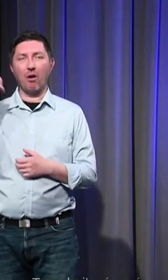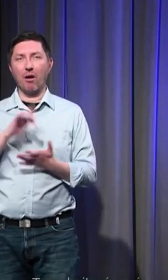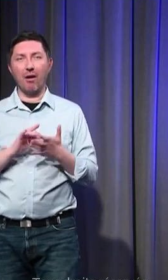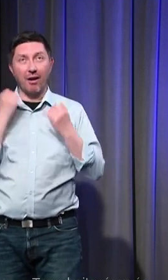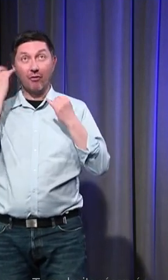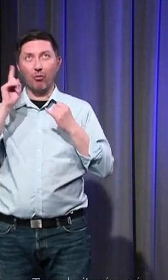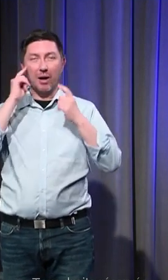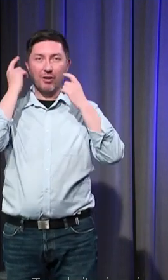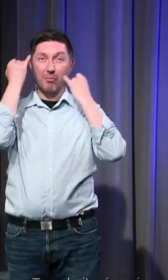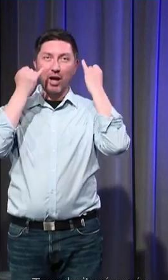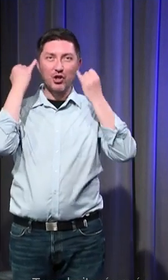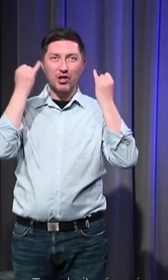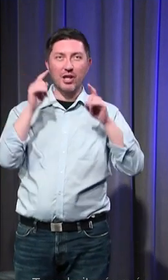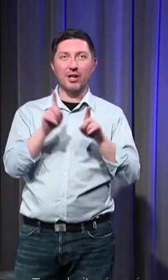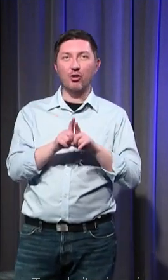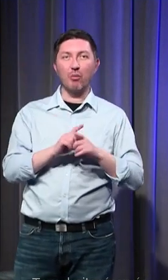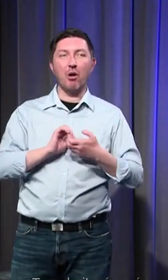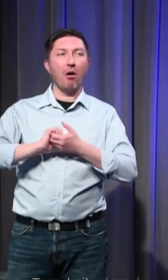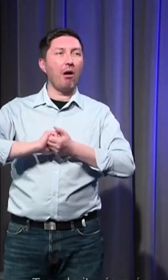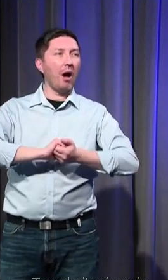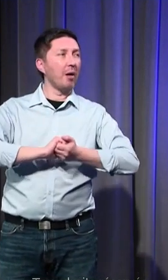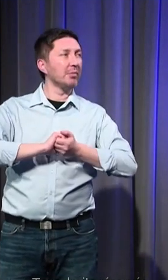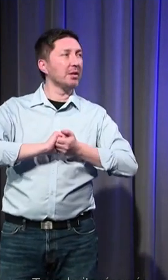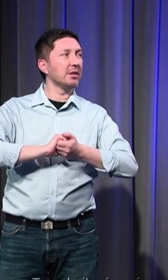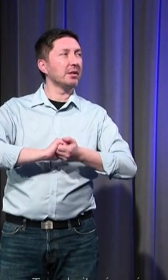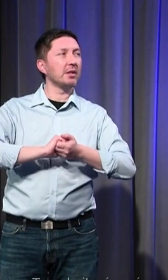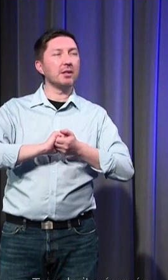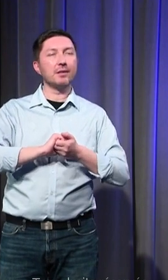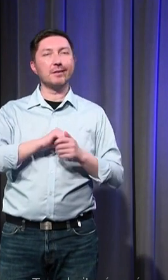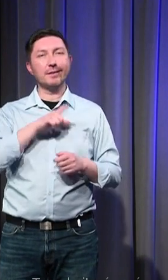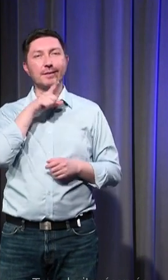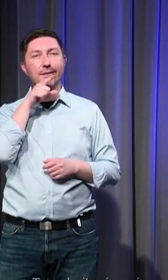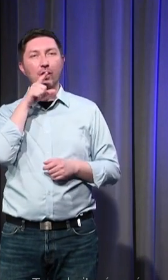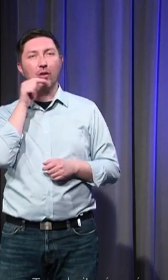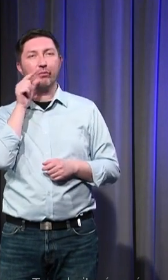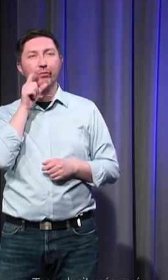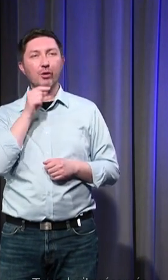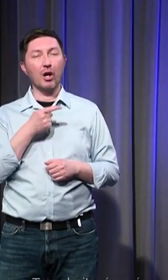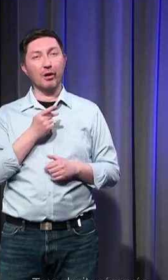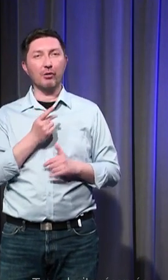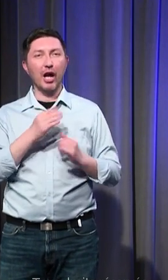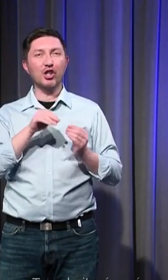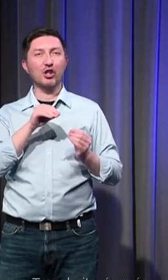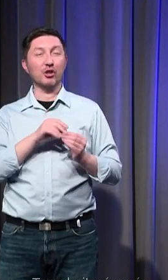'on est dans une sorte d'amitié masculine très poussée